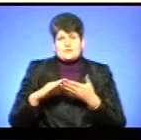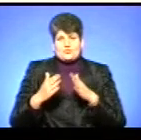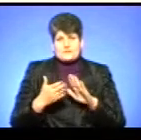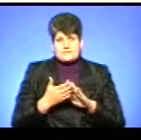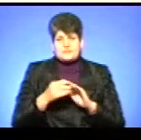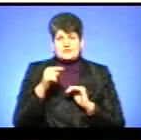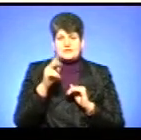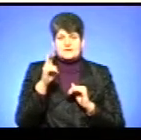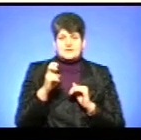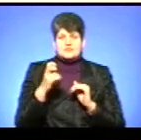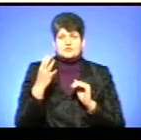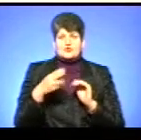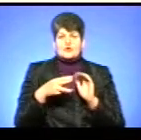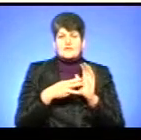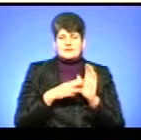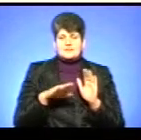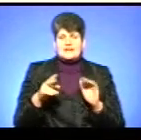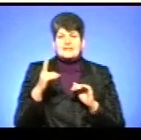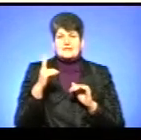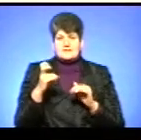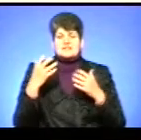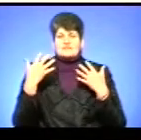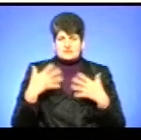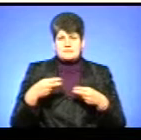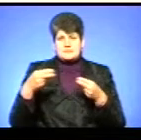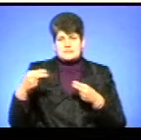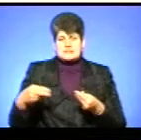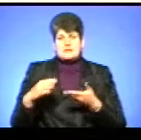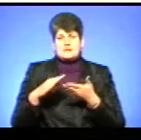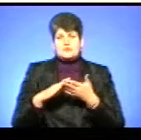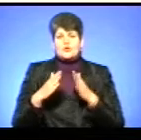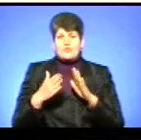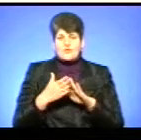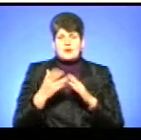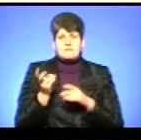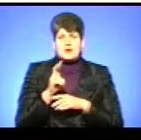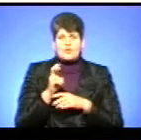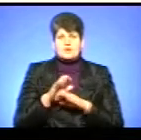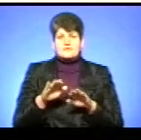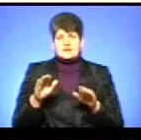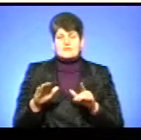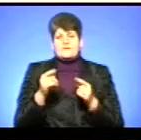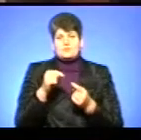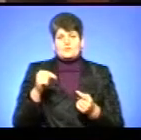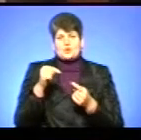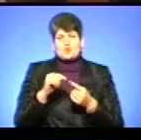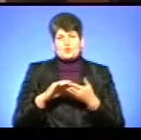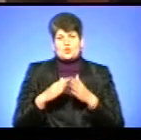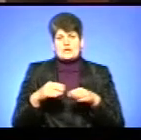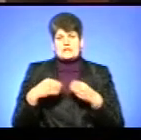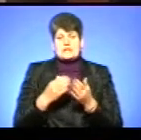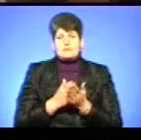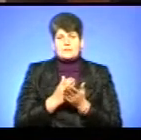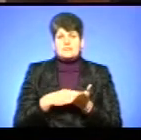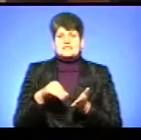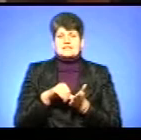З тих 248 дітей 200 батьків уклали вже договора і відвідують дошкільний заклад відповідно до договору про надання послуг. Представник